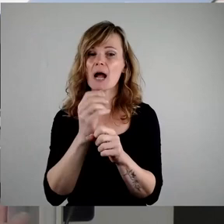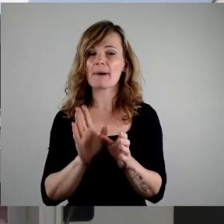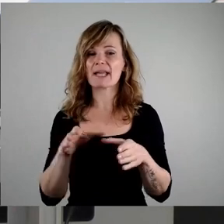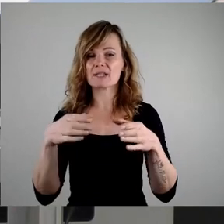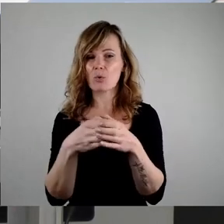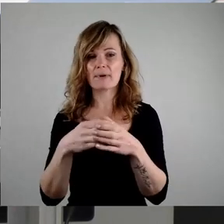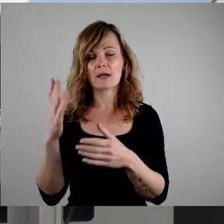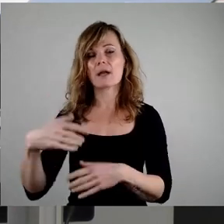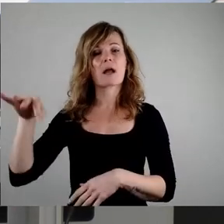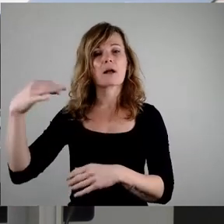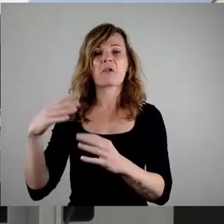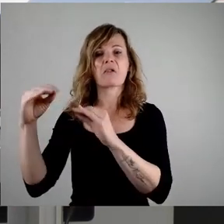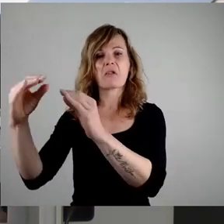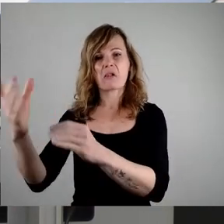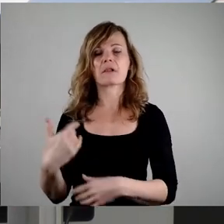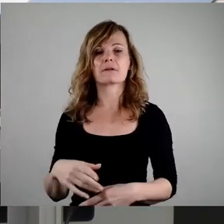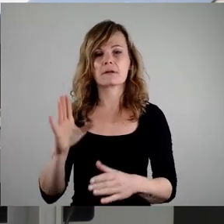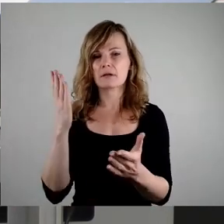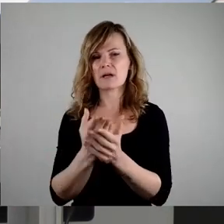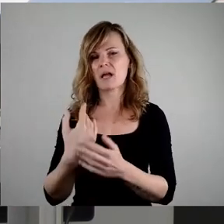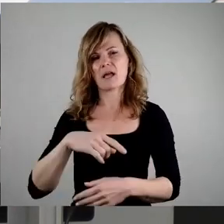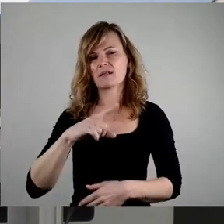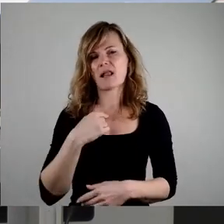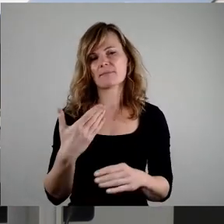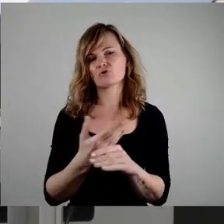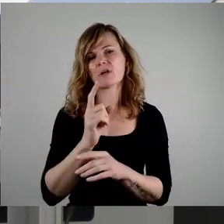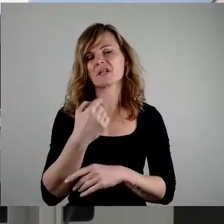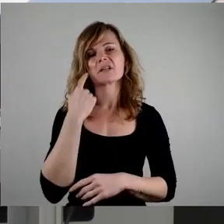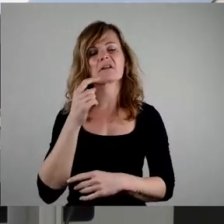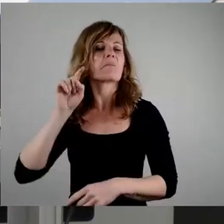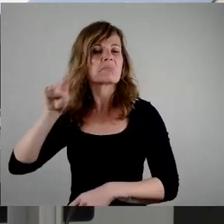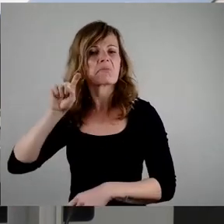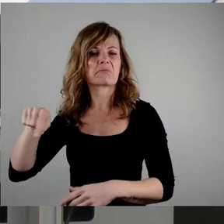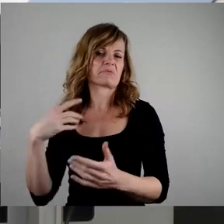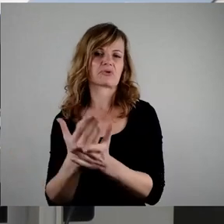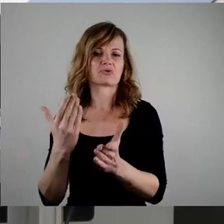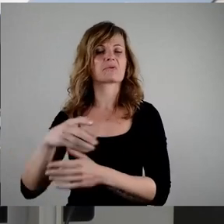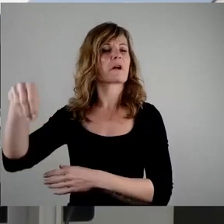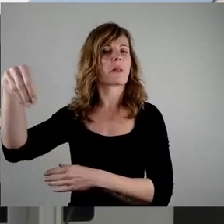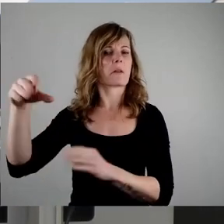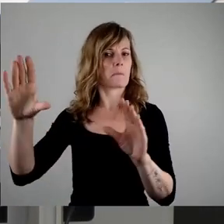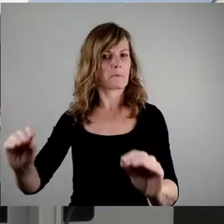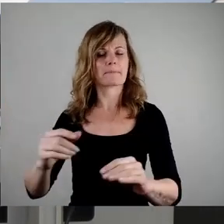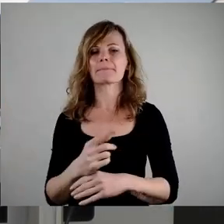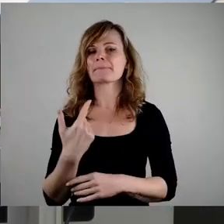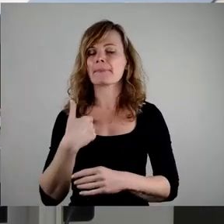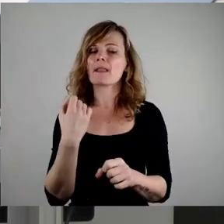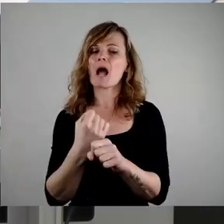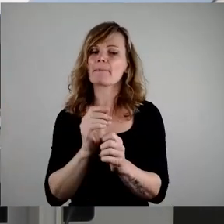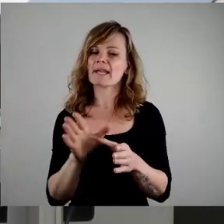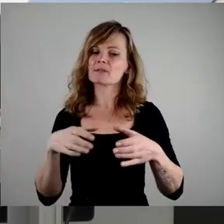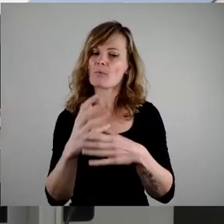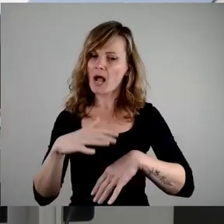Verwaltungs und